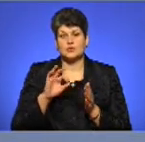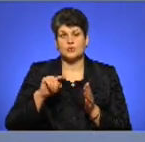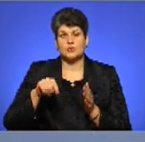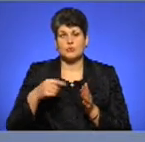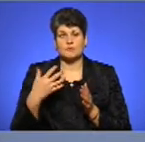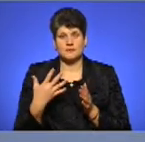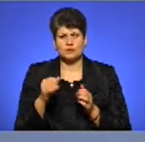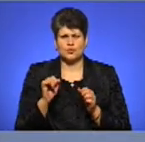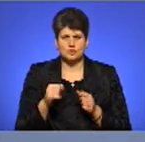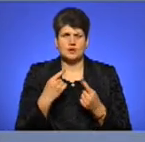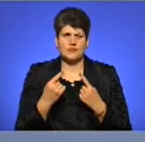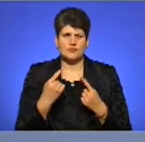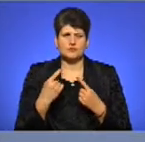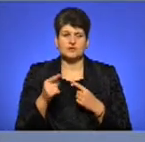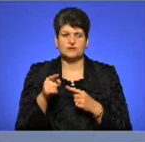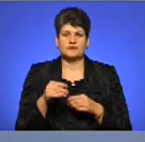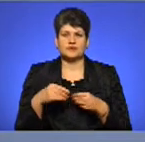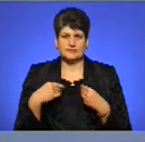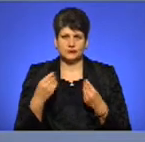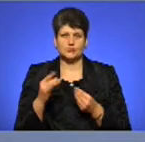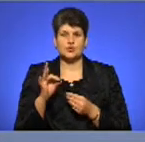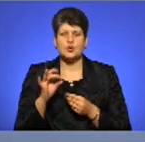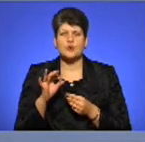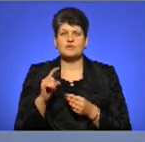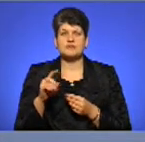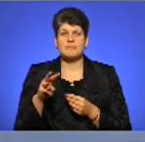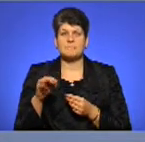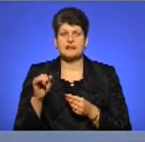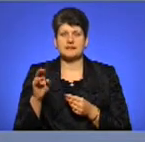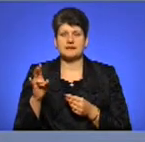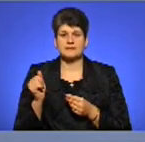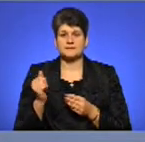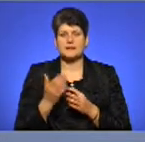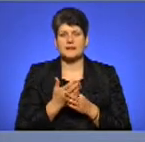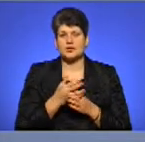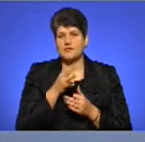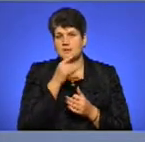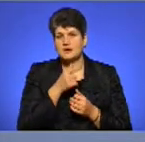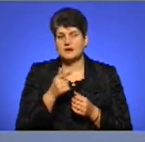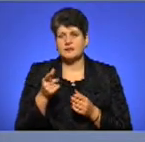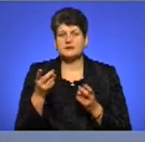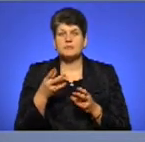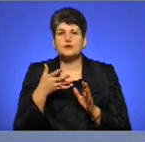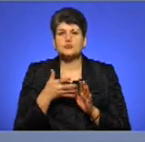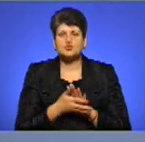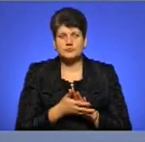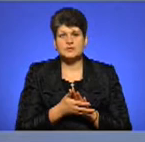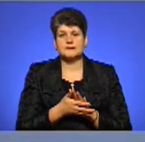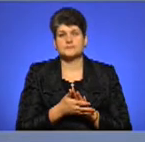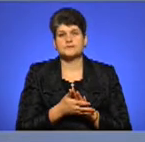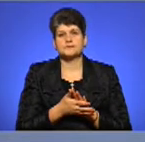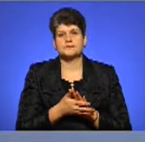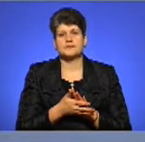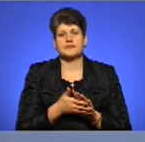можна говорити про те, що вони дадуть його розмитнити у якийсь там пільговий період. Але треба розуміти, що і